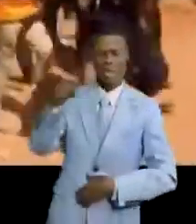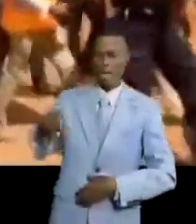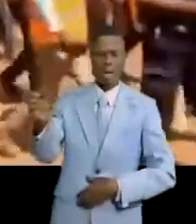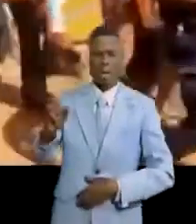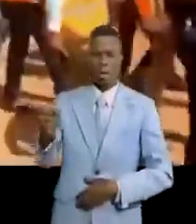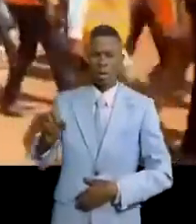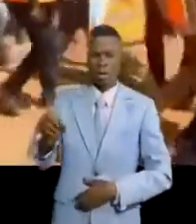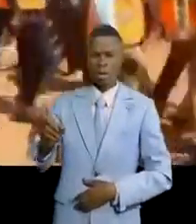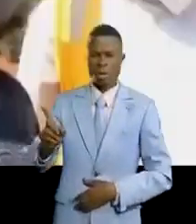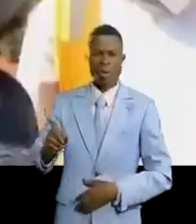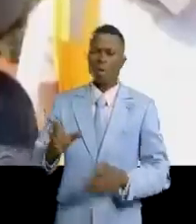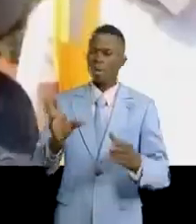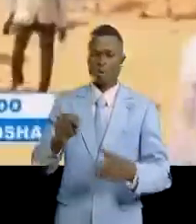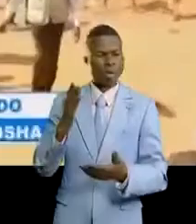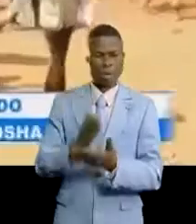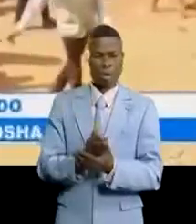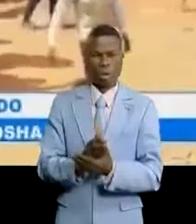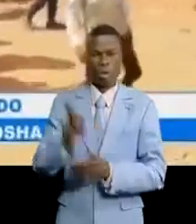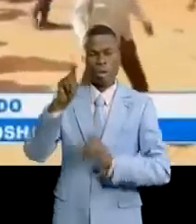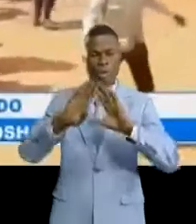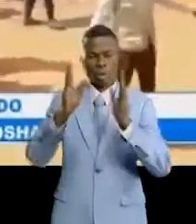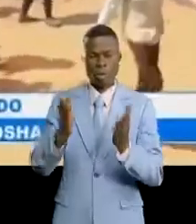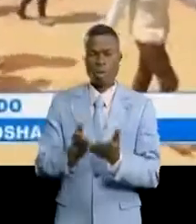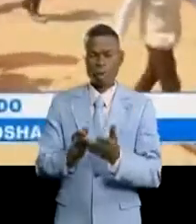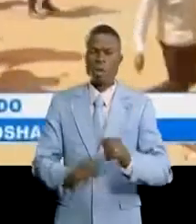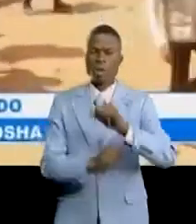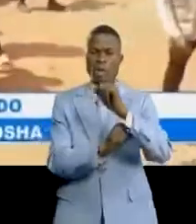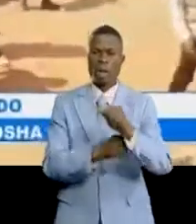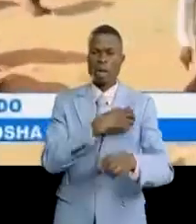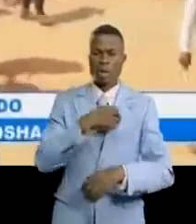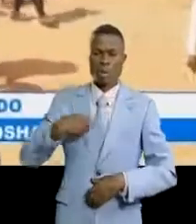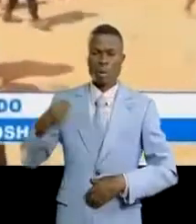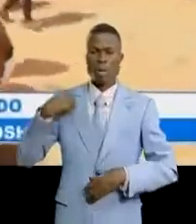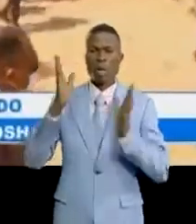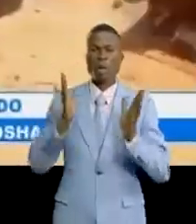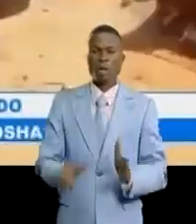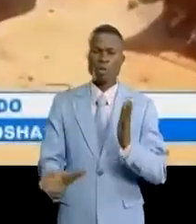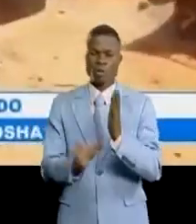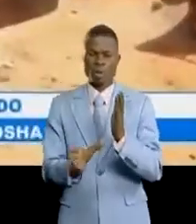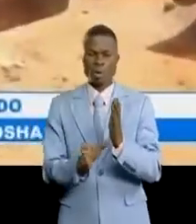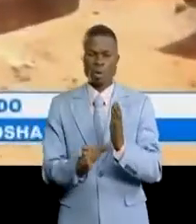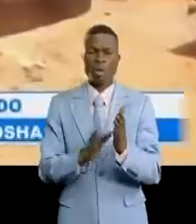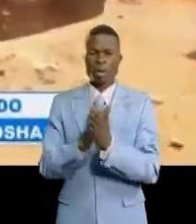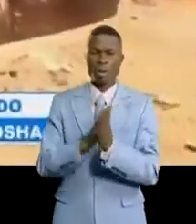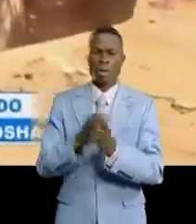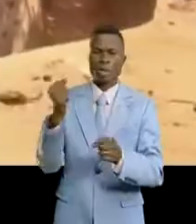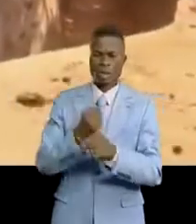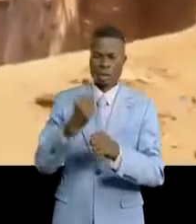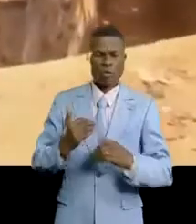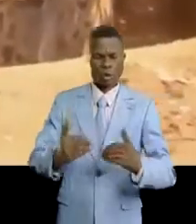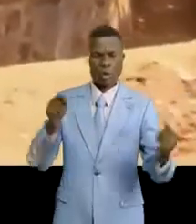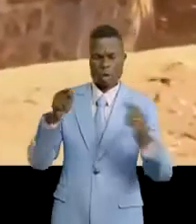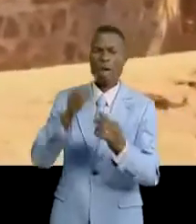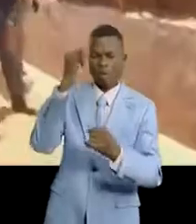remplir les caniveaux avec les inondices. Non. La population qui a accompagné la gouverneure de province intérimaire souhaite que ces travaux se poursuivent